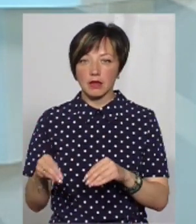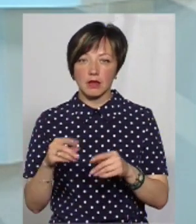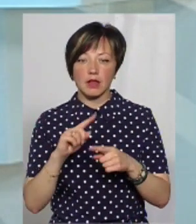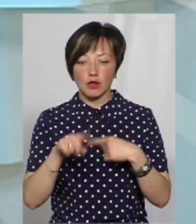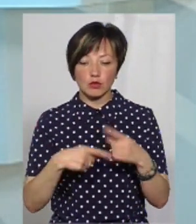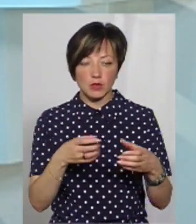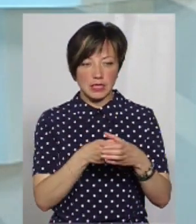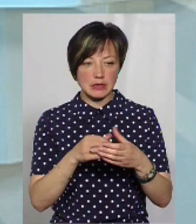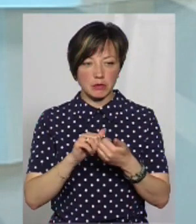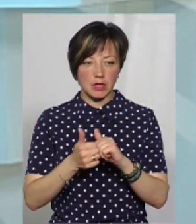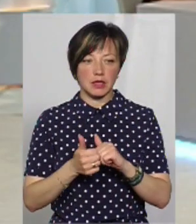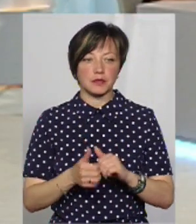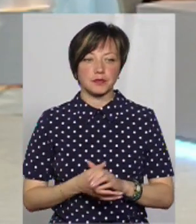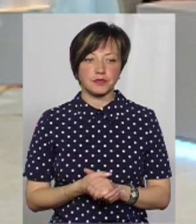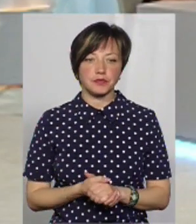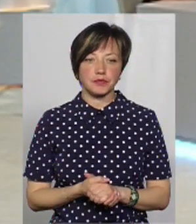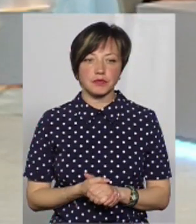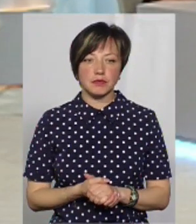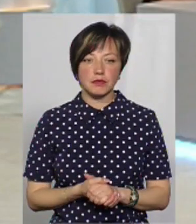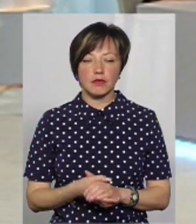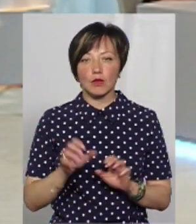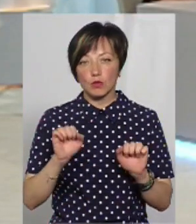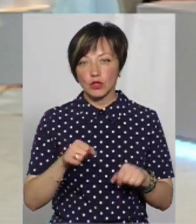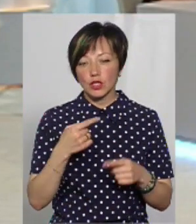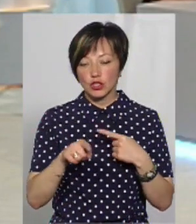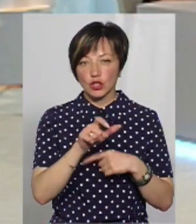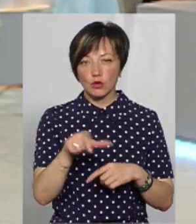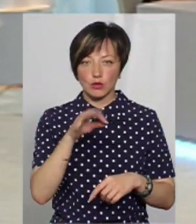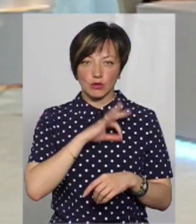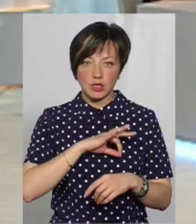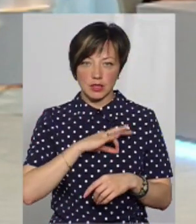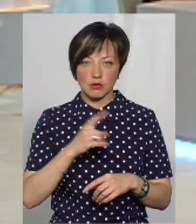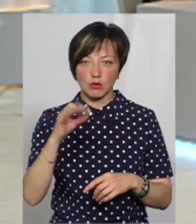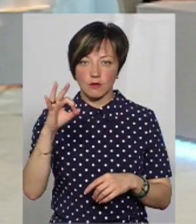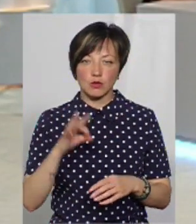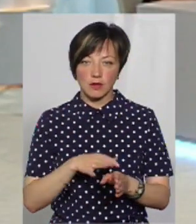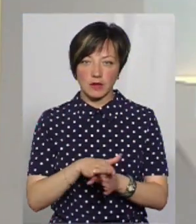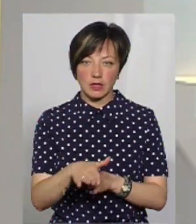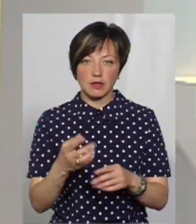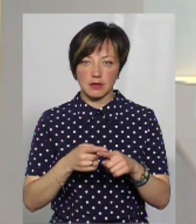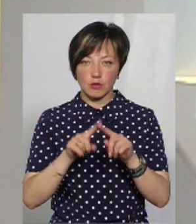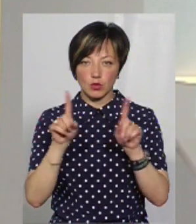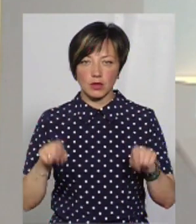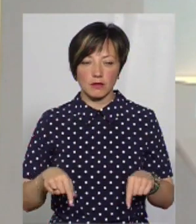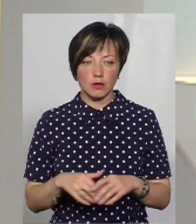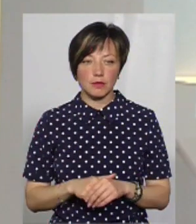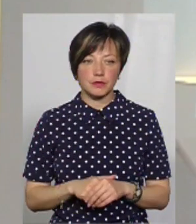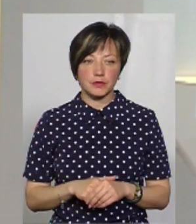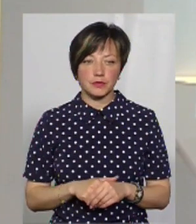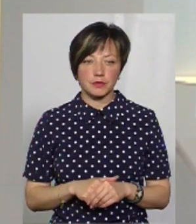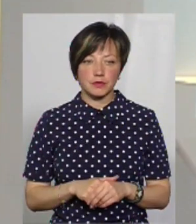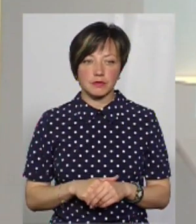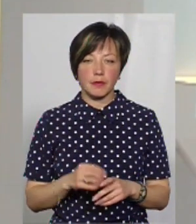заїзди, я думаю, що інші люди ним скористаються. Тобто, що ми вийдемо на 100% закриття тих путівок, тому що